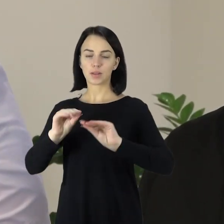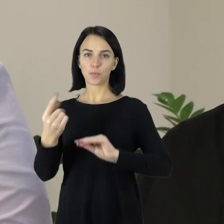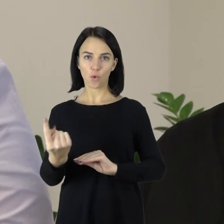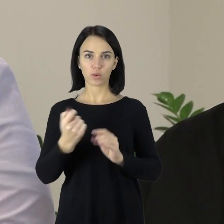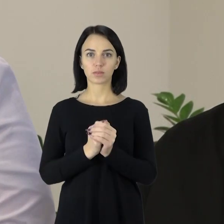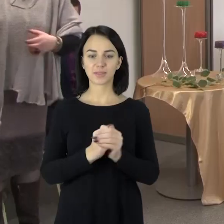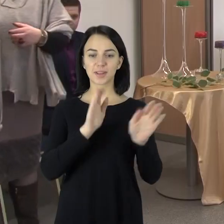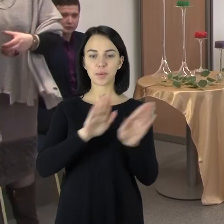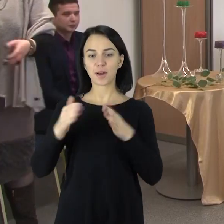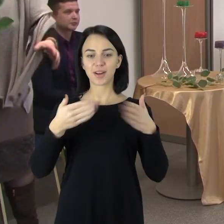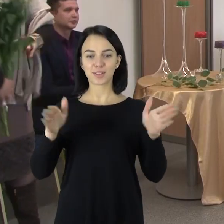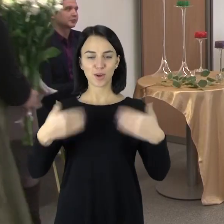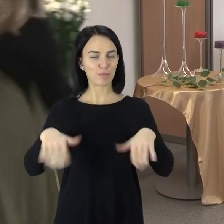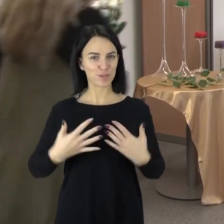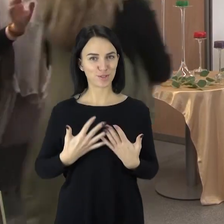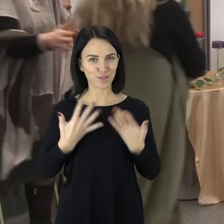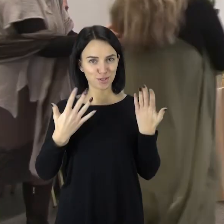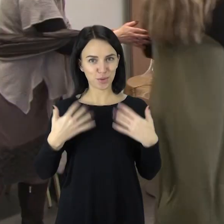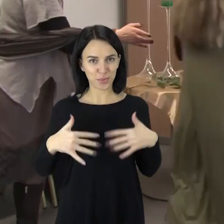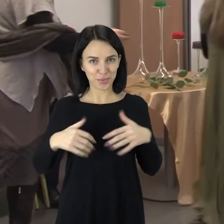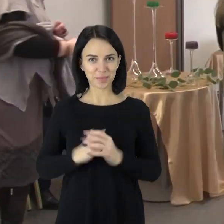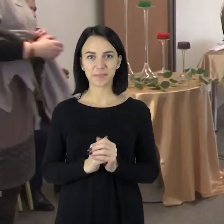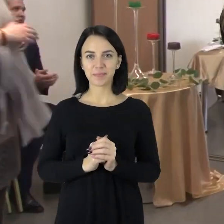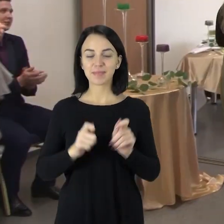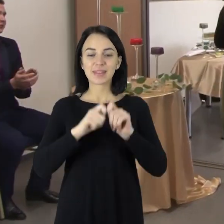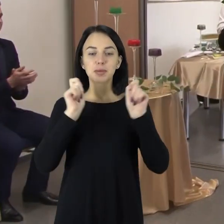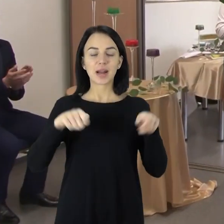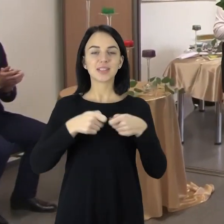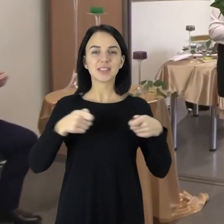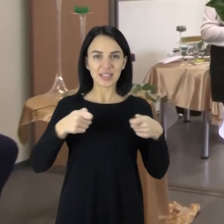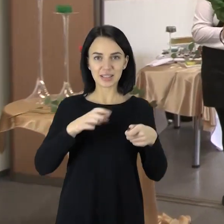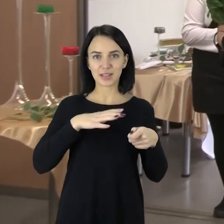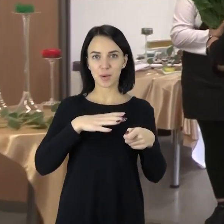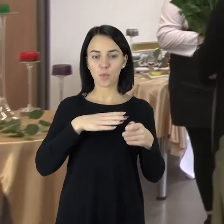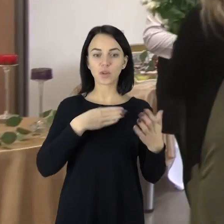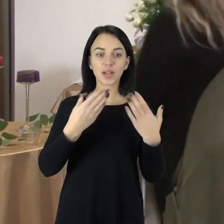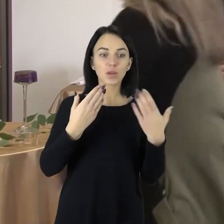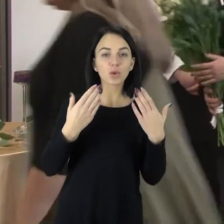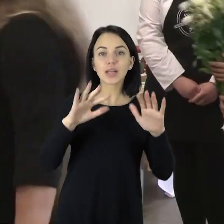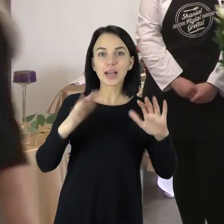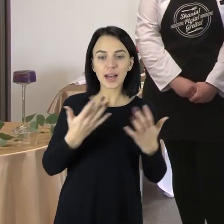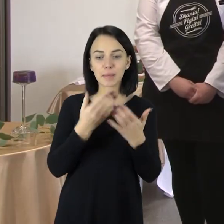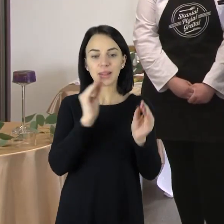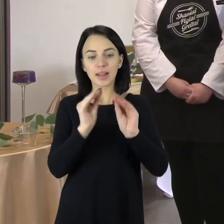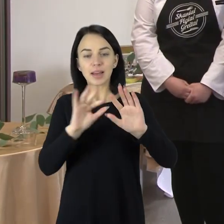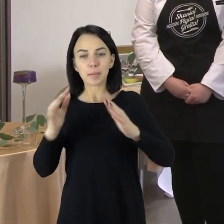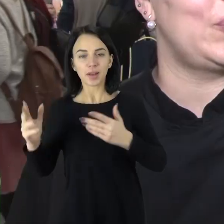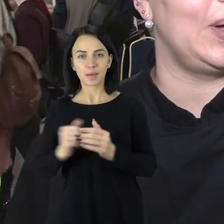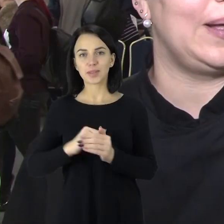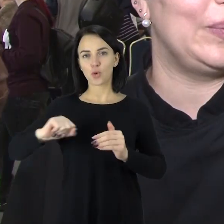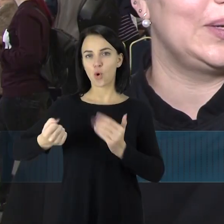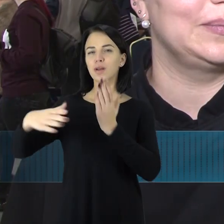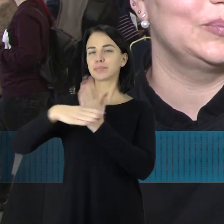parodos atidarimo metu neslėpė džiaugsmo. Iš pradžiai, aišku, tokia įtampa buvo, kaip viskas atrodas, kaip susidėlios, pat su